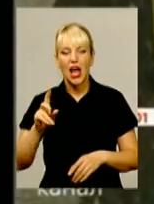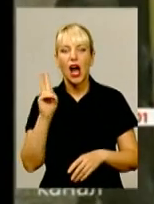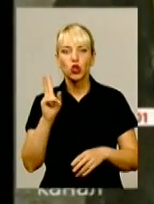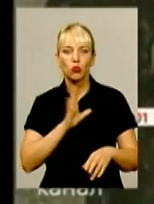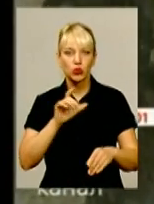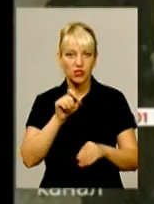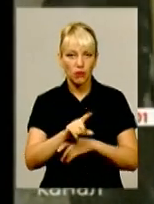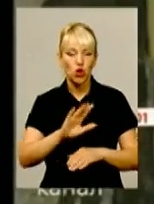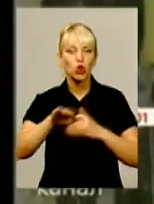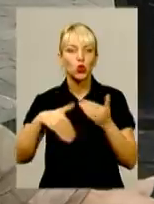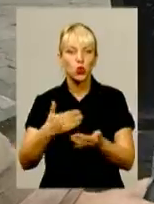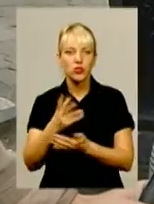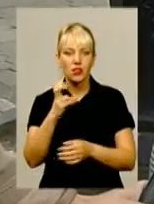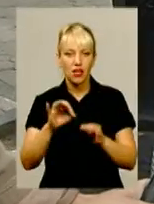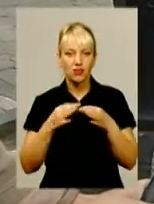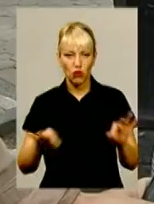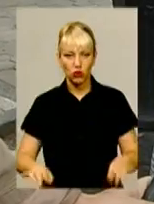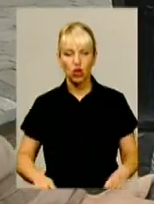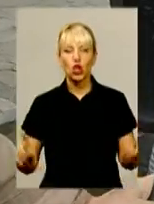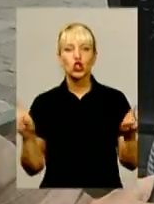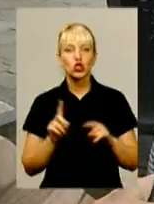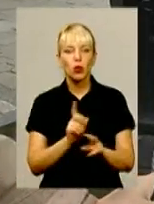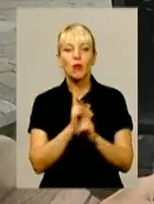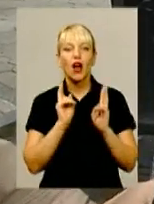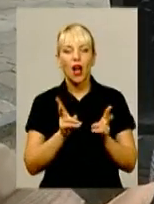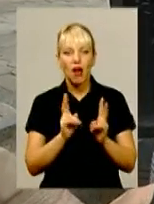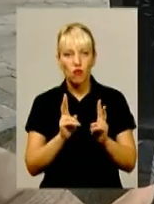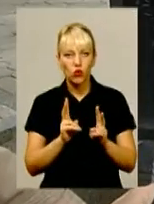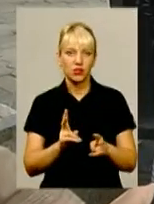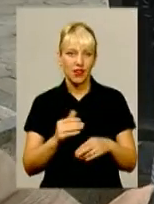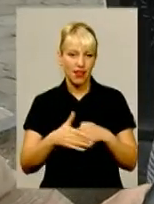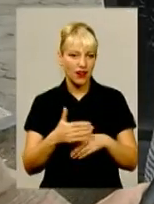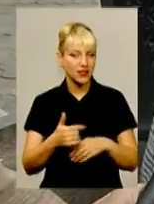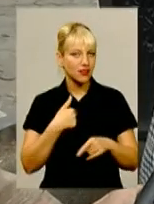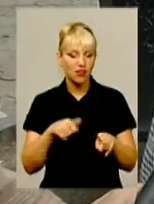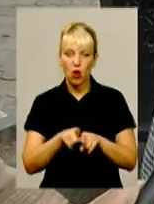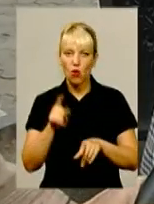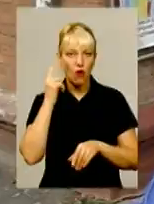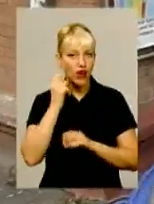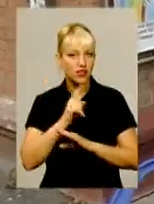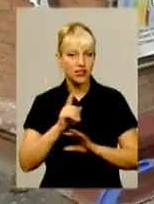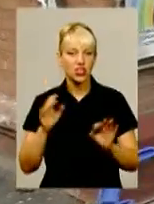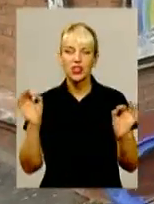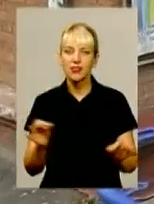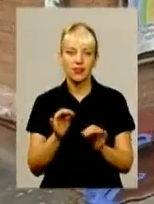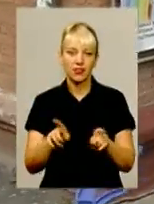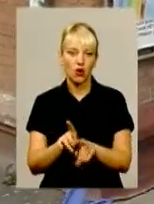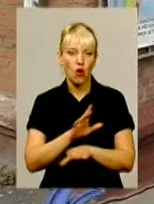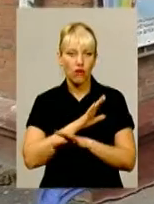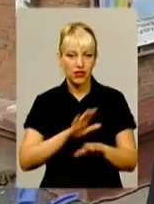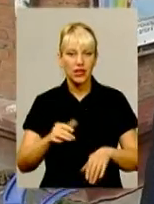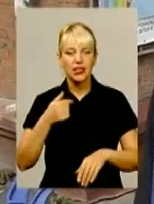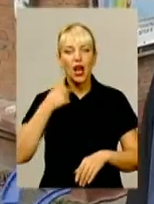і досі на свободі. Щоб когось наказали, я це не вирішила нікуди і ніколи. Я думаю, що